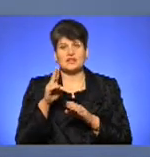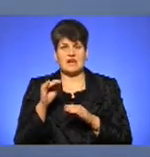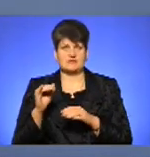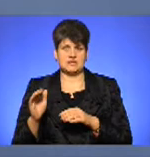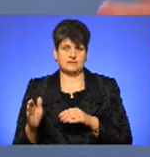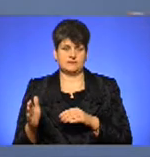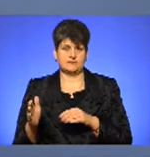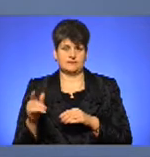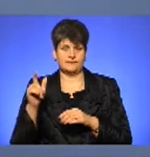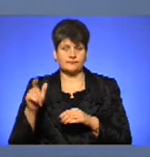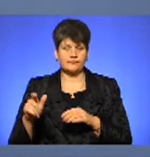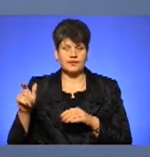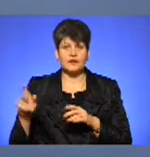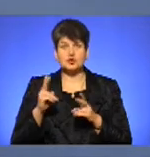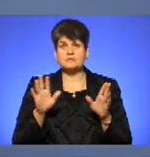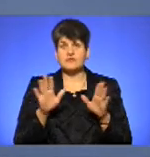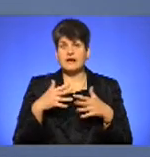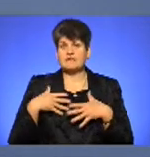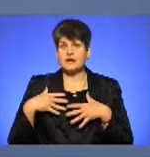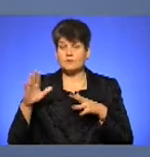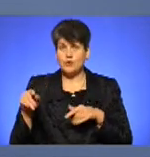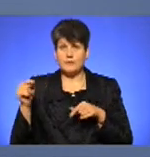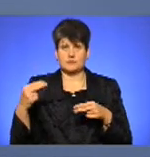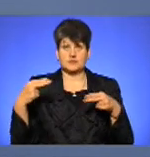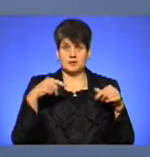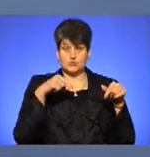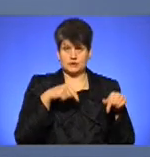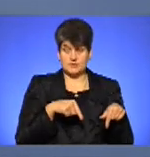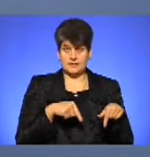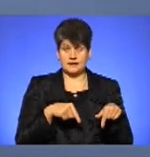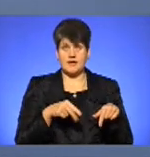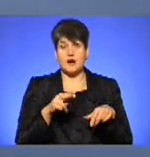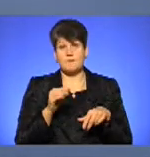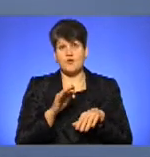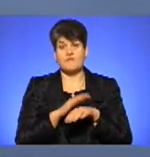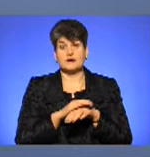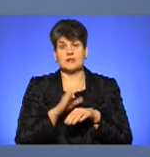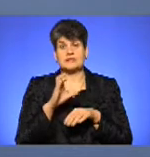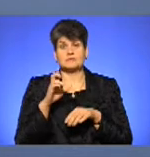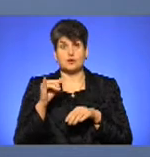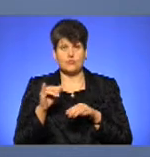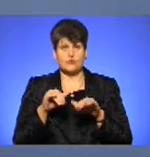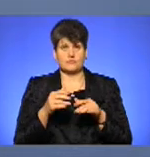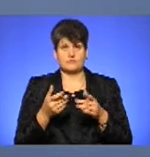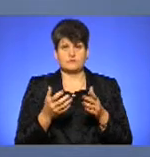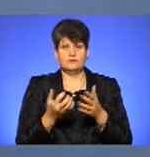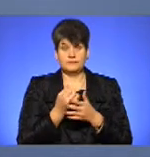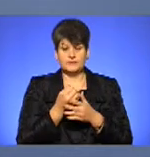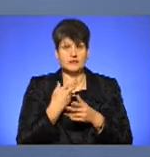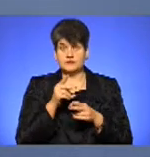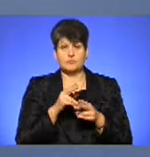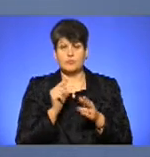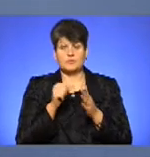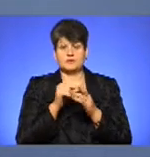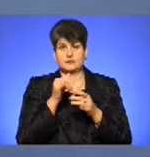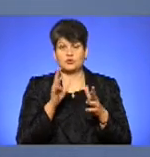Тобто ті, хто співають в Криму, а потім гастролюють тут, а постфактум тільки СБУ, і всі ми довідуємося, то ті вже потрапити не можуть, бо